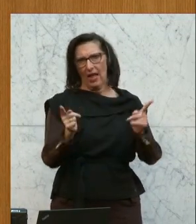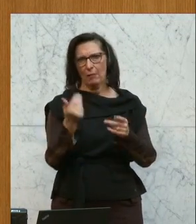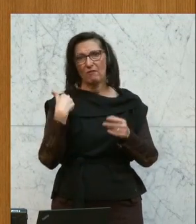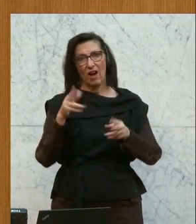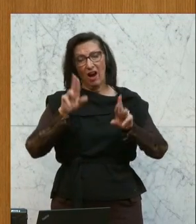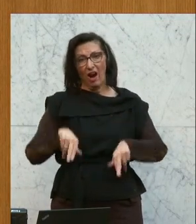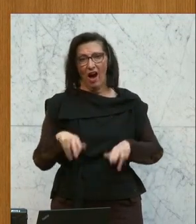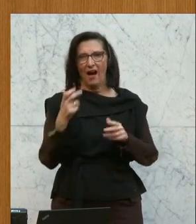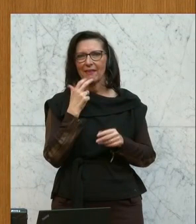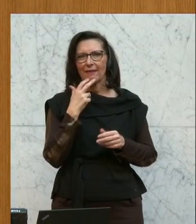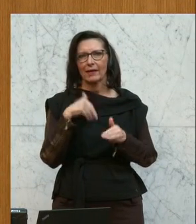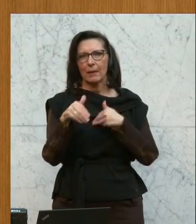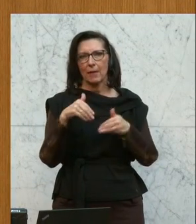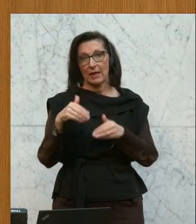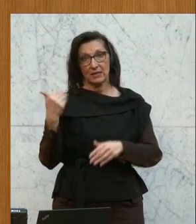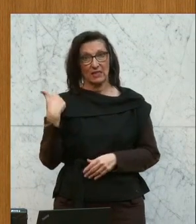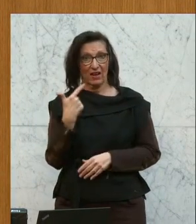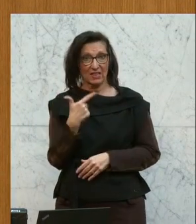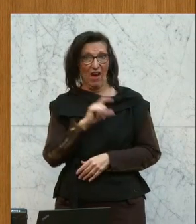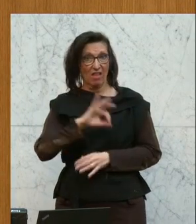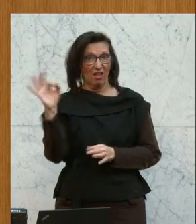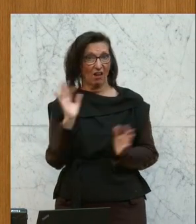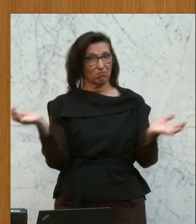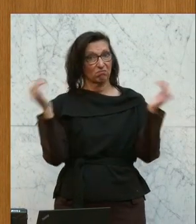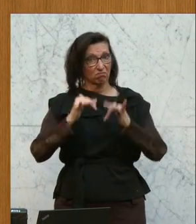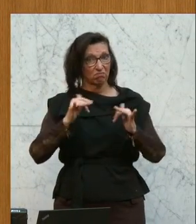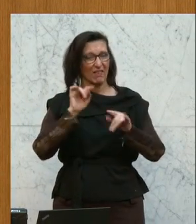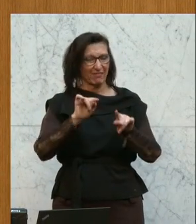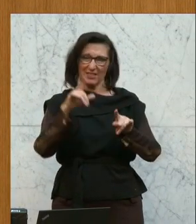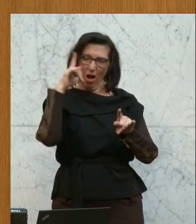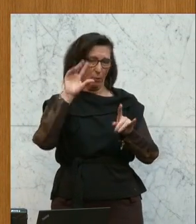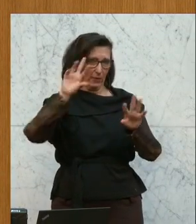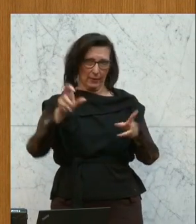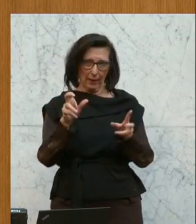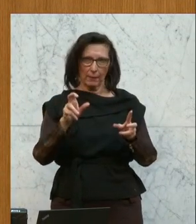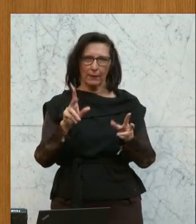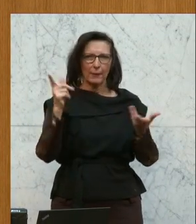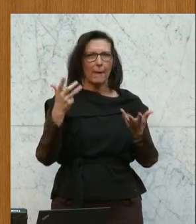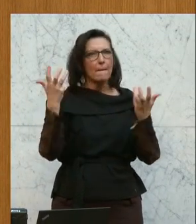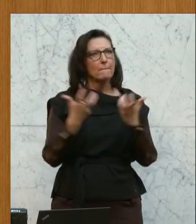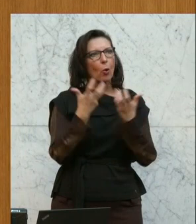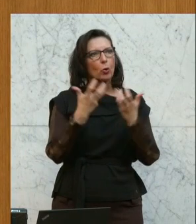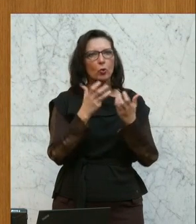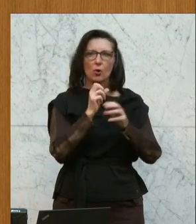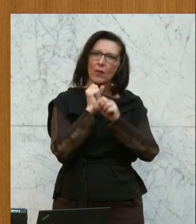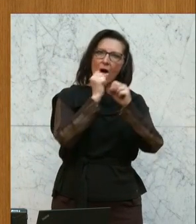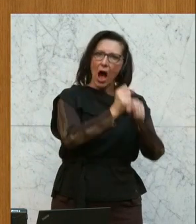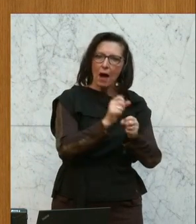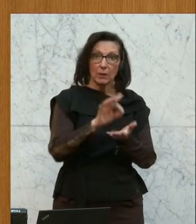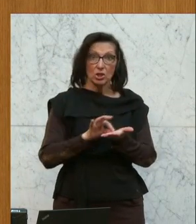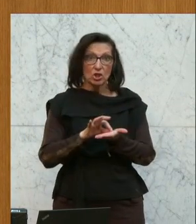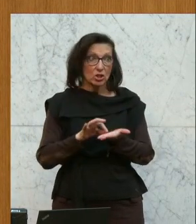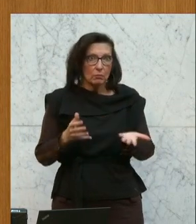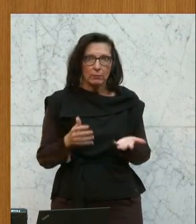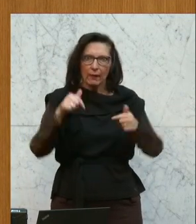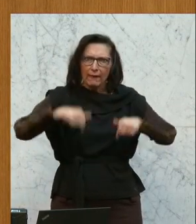Energieministerinnen und Minister der letzten beiden Tage. Wir müssen einseitige Abhängigkeiten in der Produktion abbauen. Der Chips-Act auf europäischer